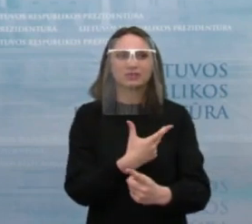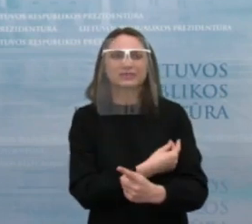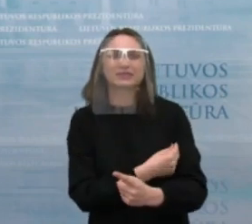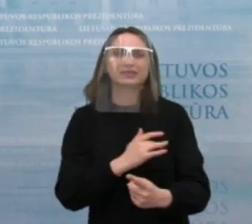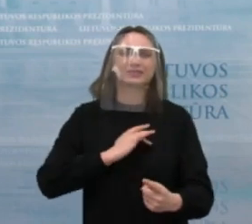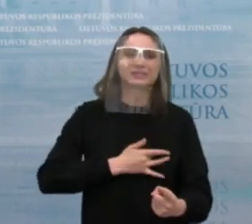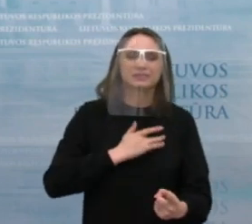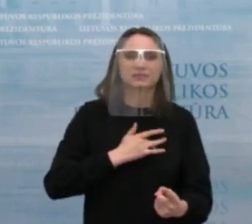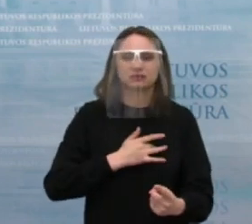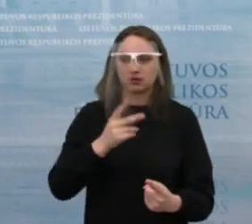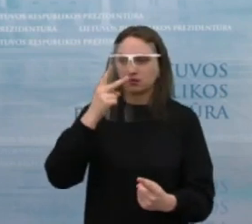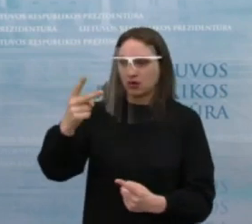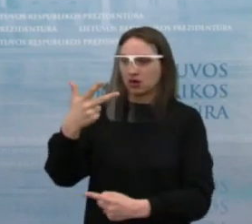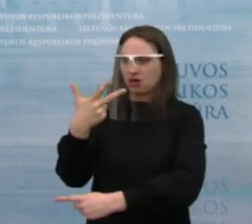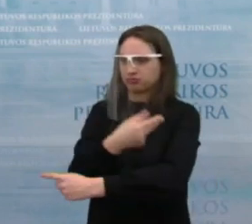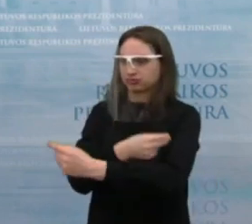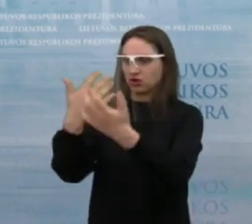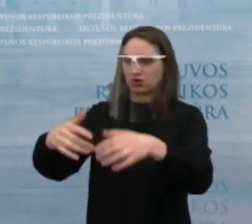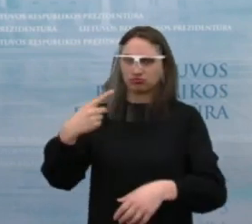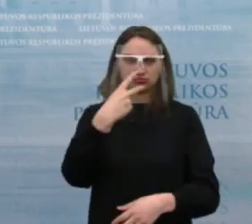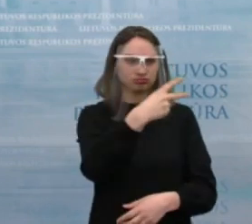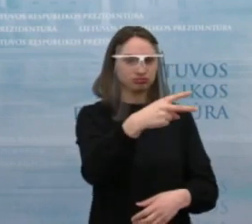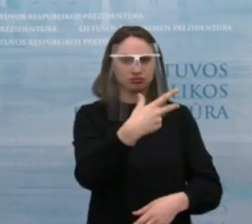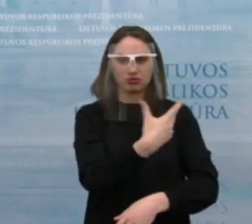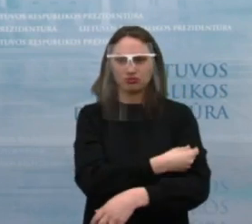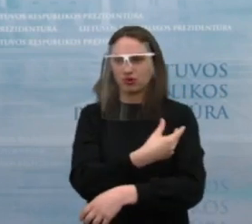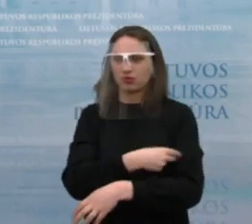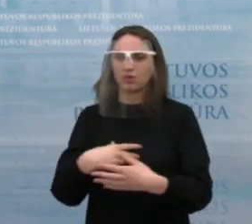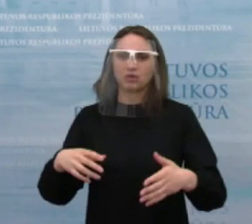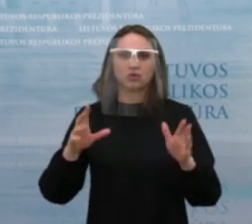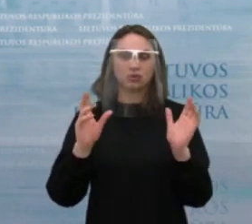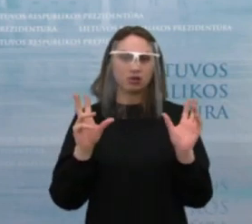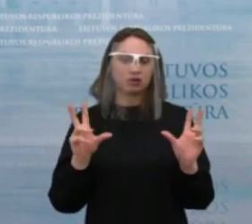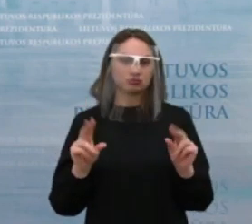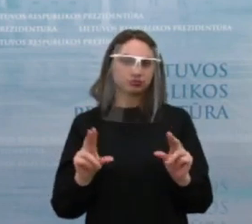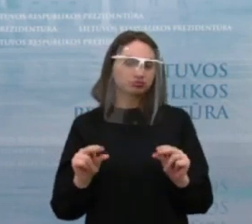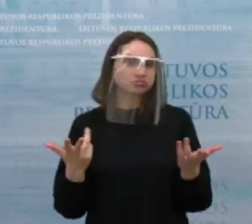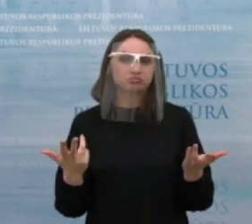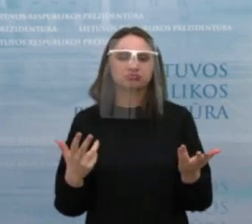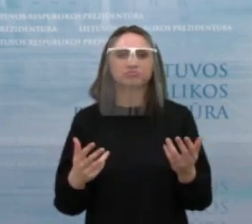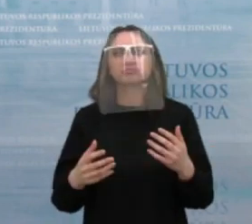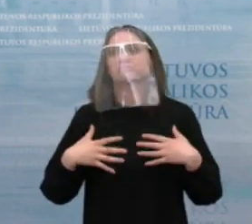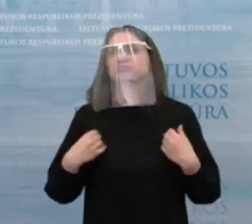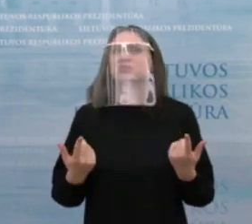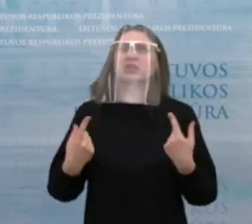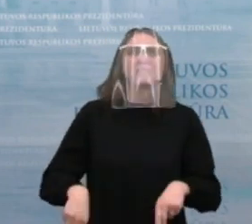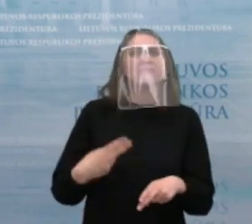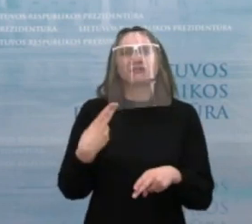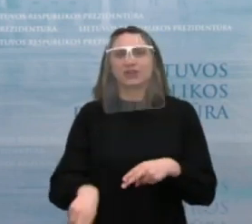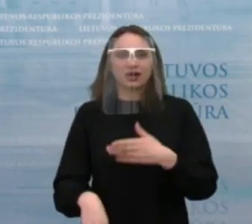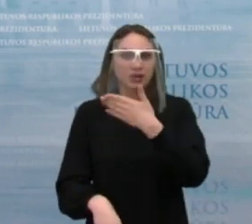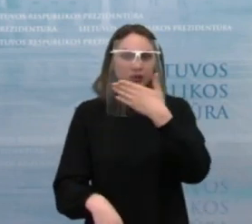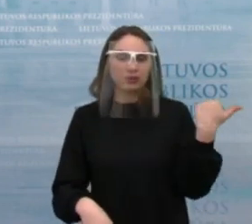jų kolegos bičiuliai kiti pasiskiepija labai sėkmingai, be jokių šalutinių poveikių,